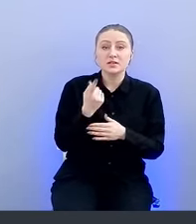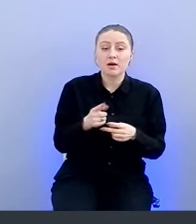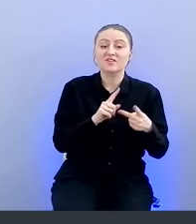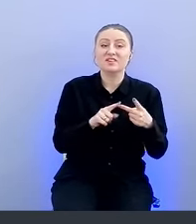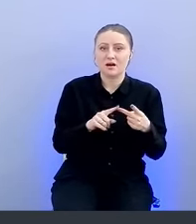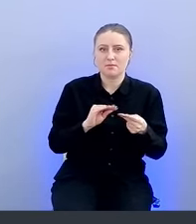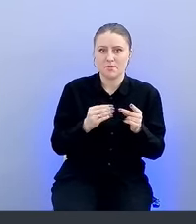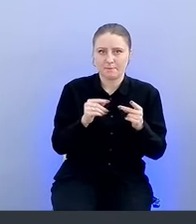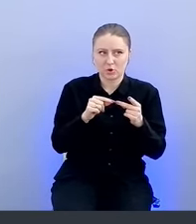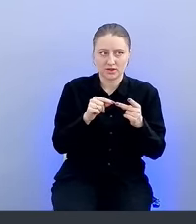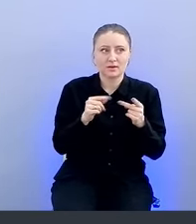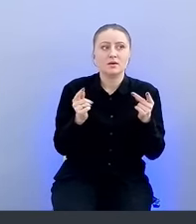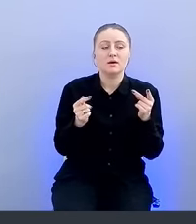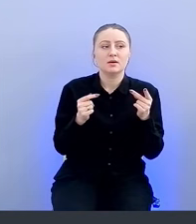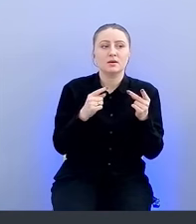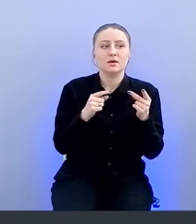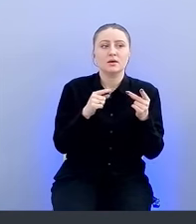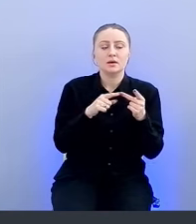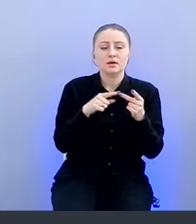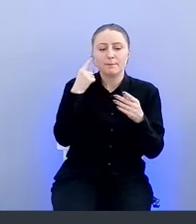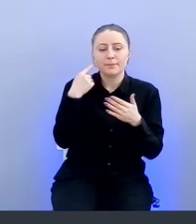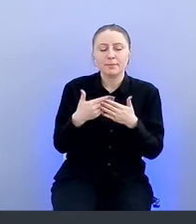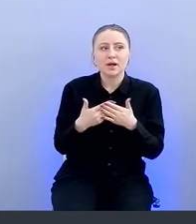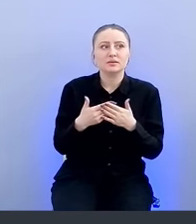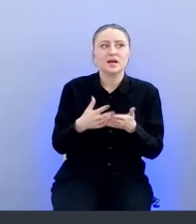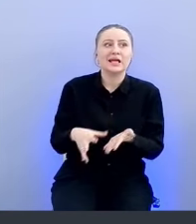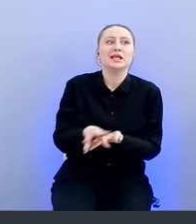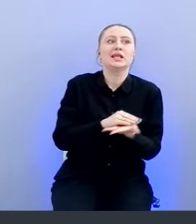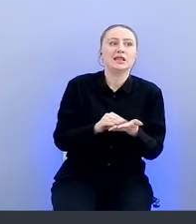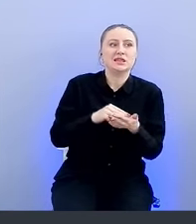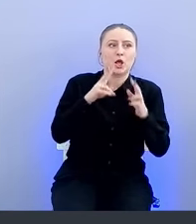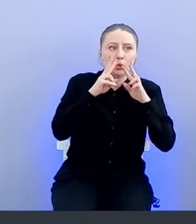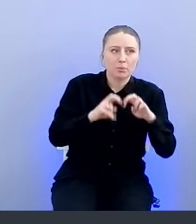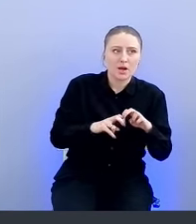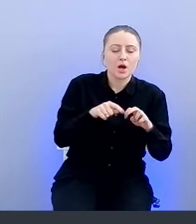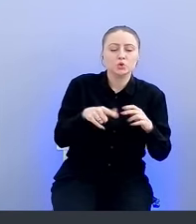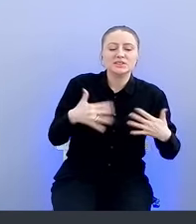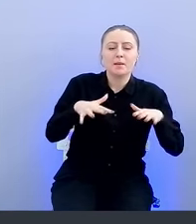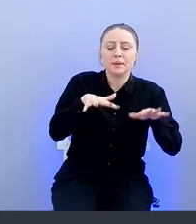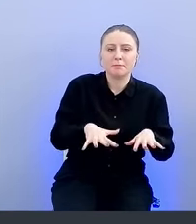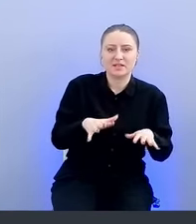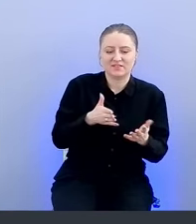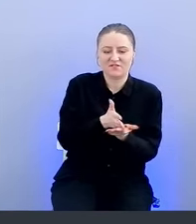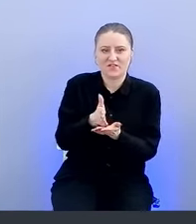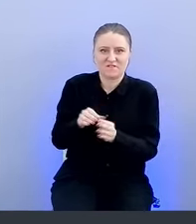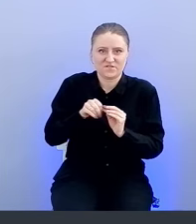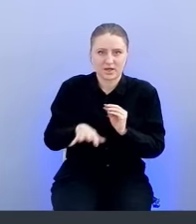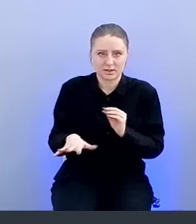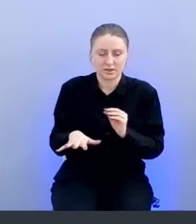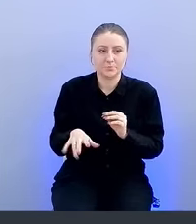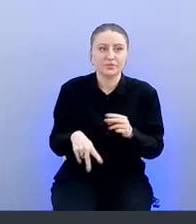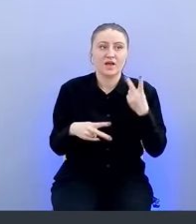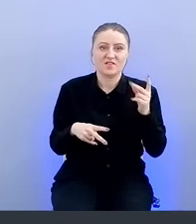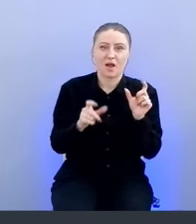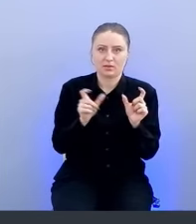момент, который предполагает дедубликацию уязвимостей в ветках. Он трехэтапный. То есть предположим,